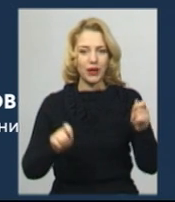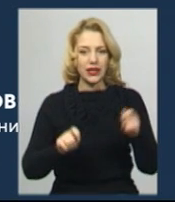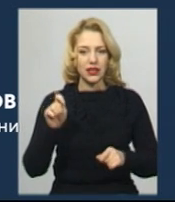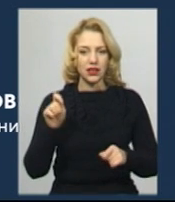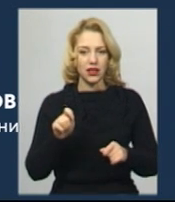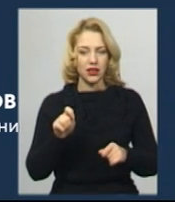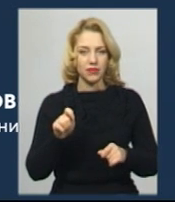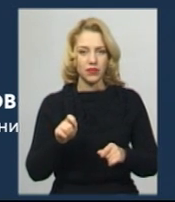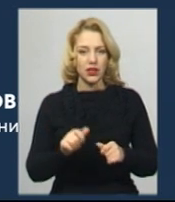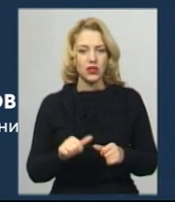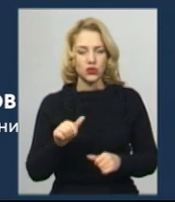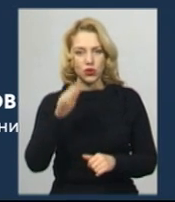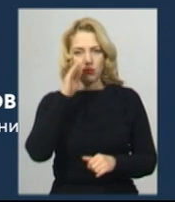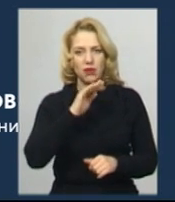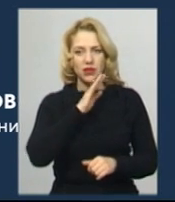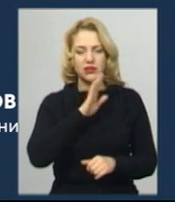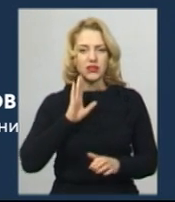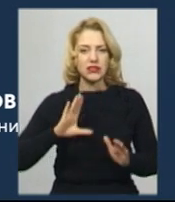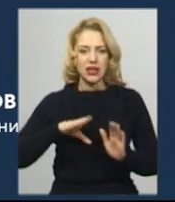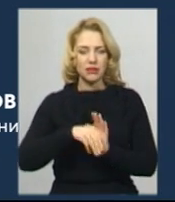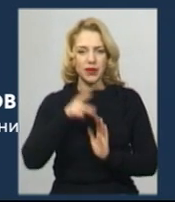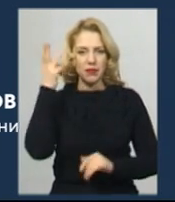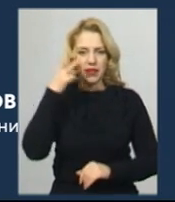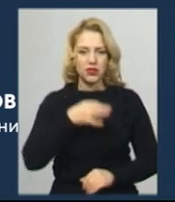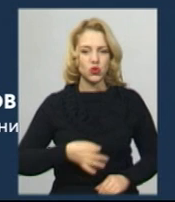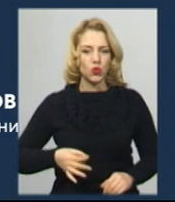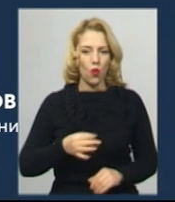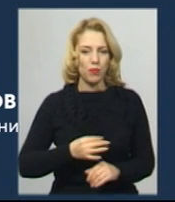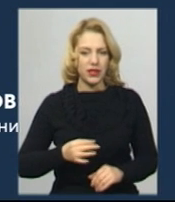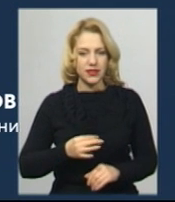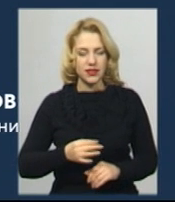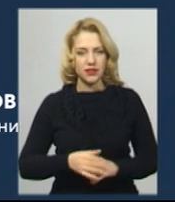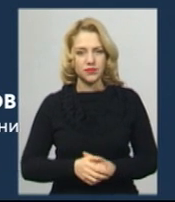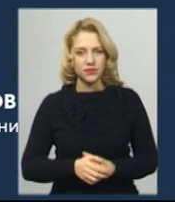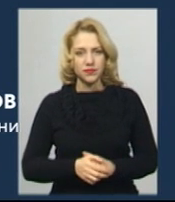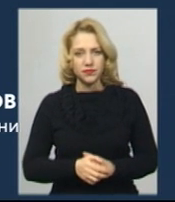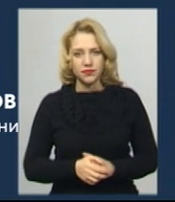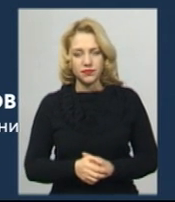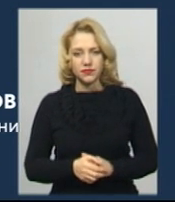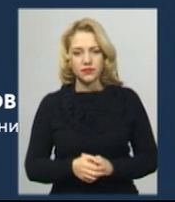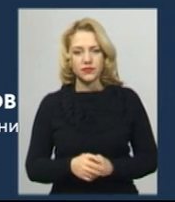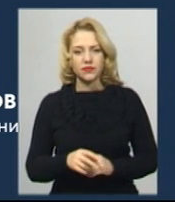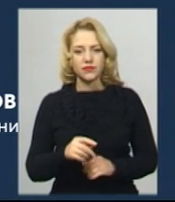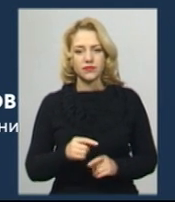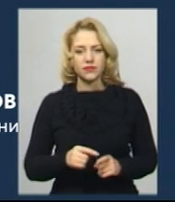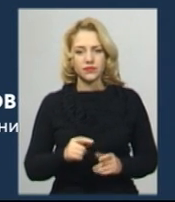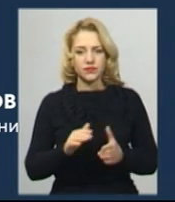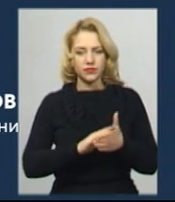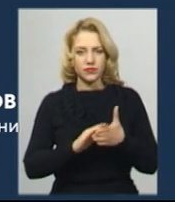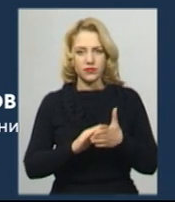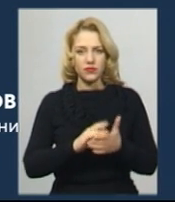зокрема, батьки загиблих Смельничкої області, такіх військовськосборців, Марковський,